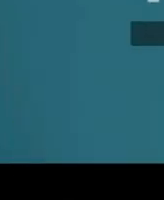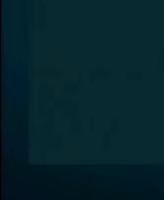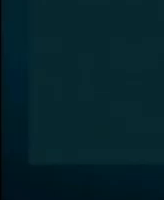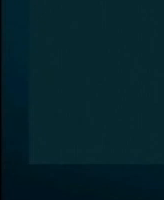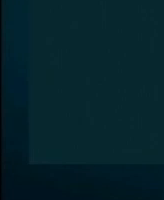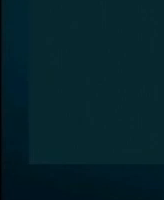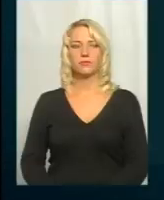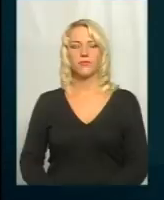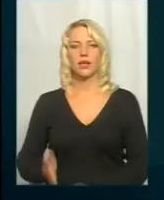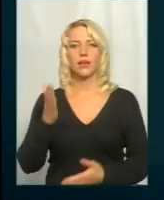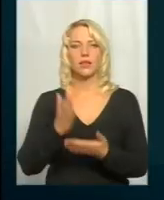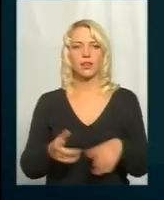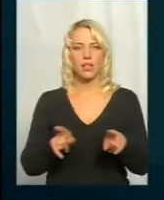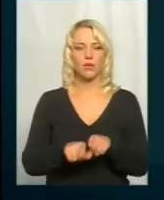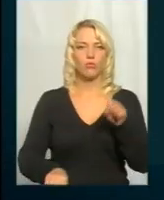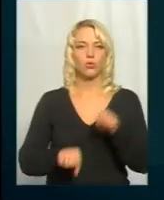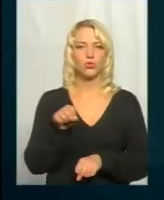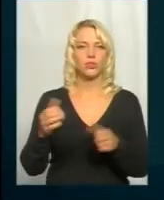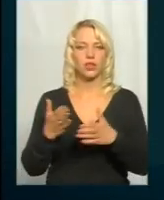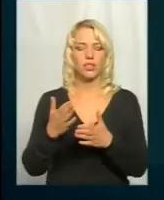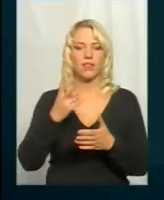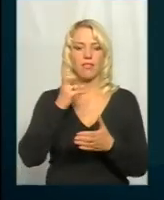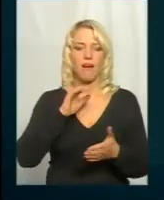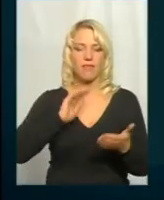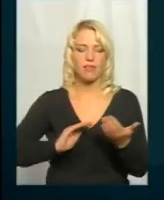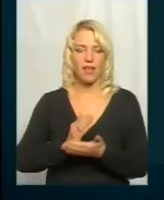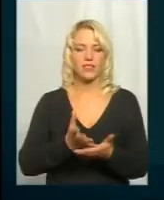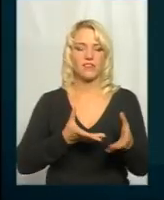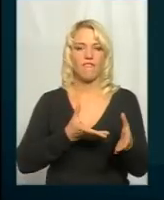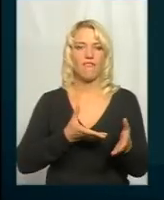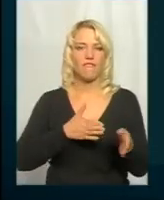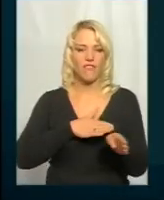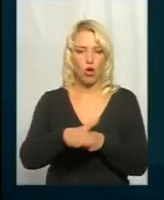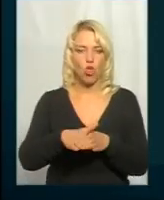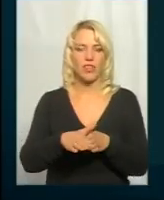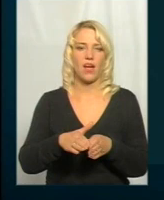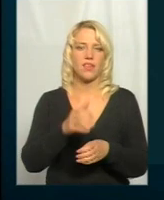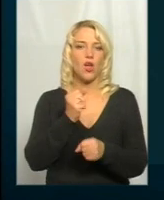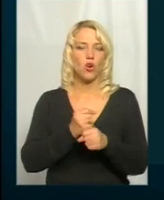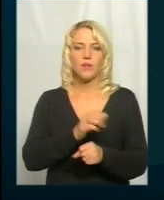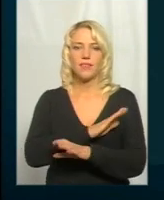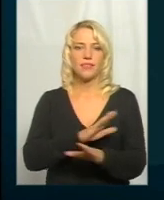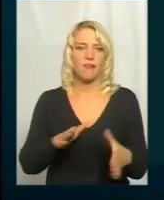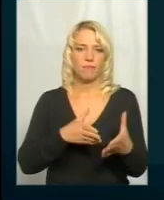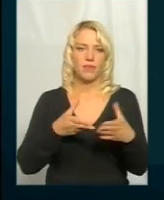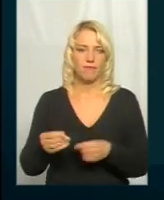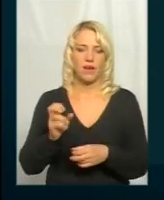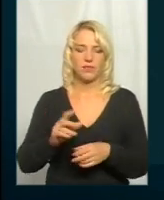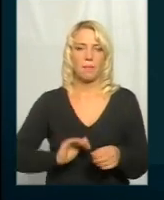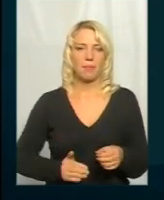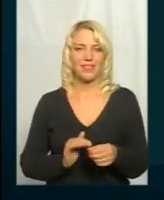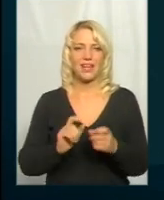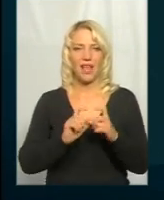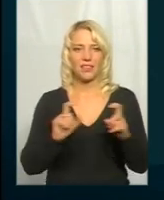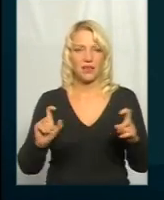Є такі порушення, які на якість виконання робіт не впливають. Так як підрядниками,